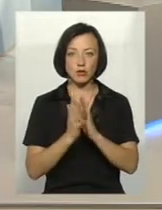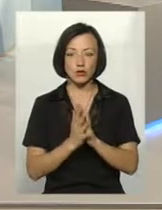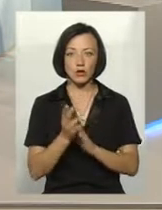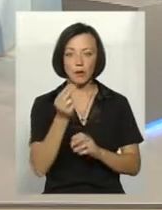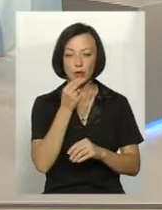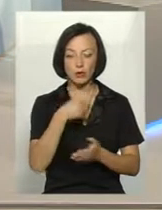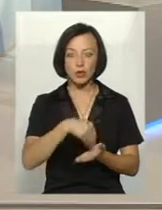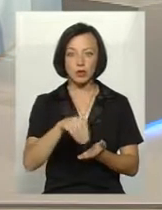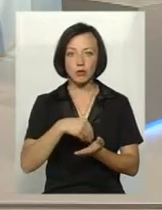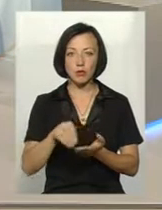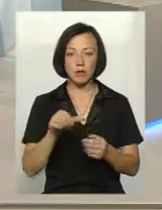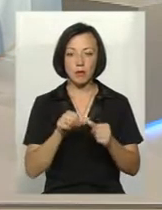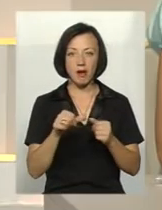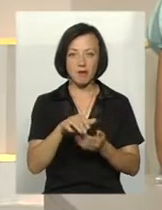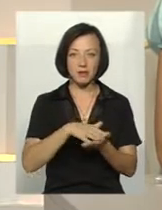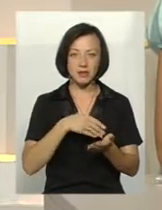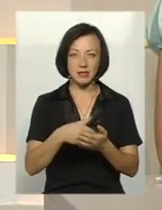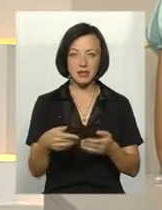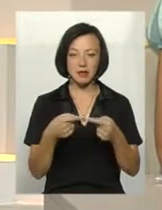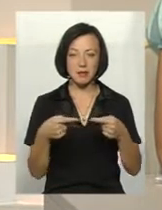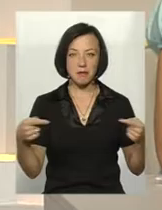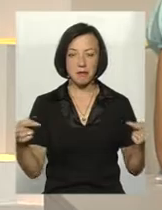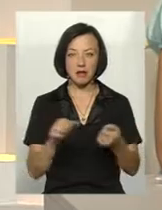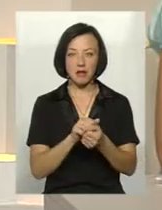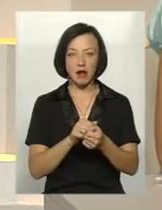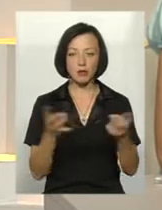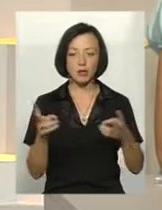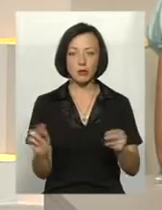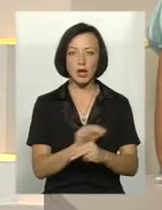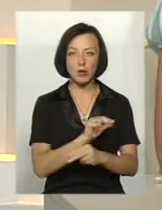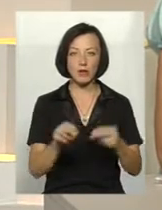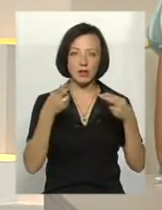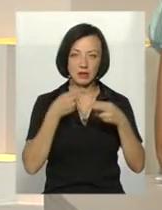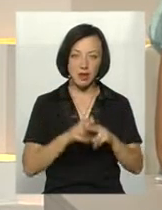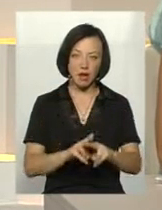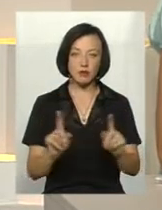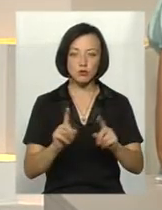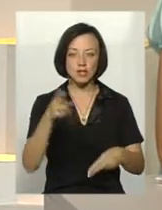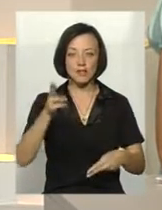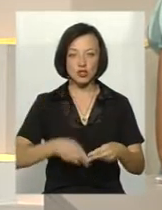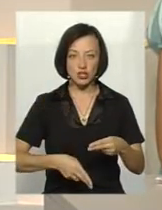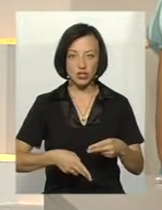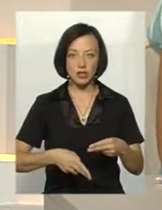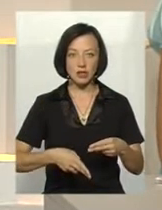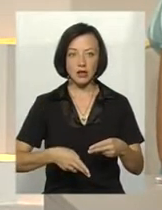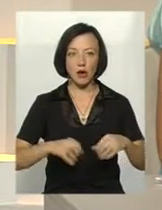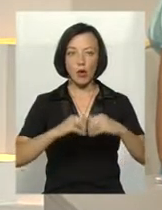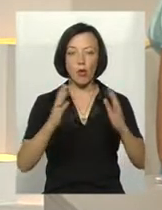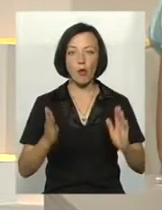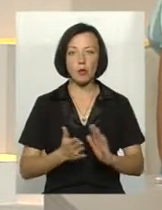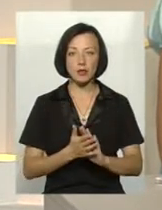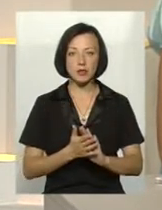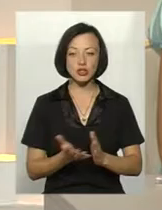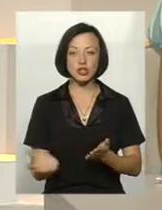закуповувати паливно-мастильні матеріали, потрібно ремонтувати техніку для того, аби завершити цей комплекс